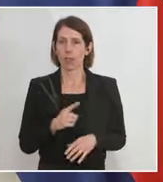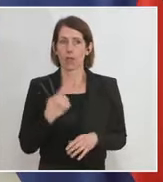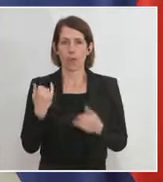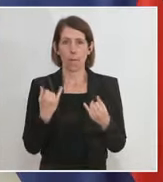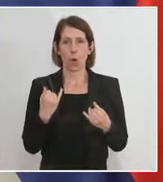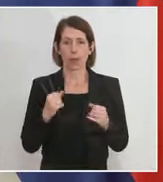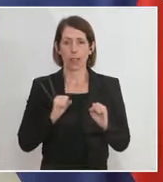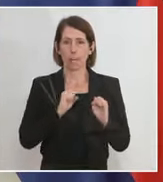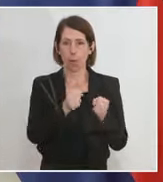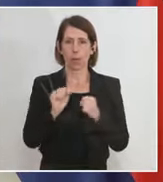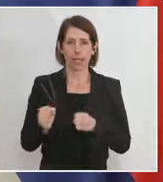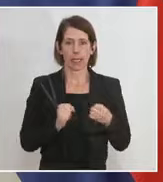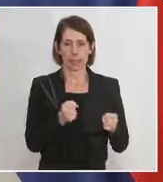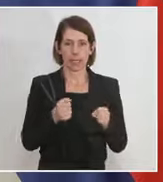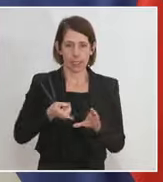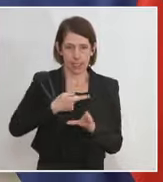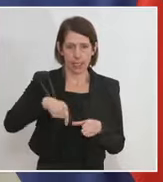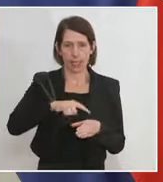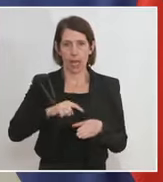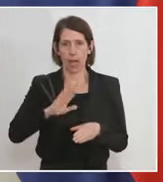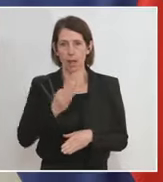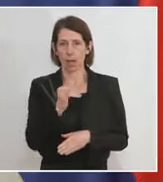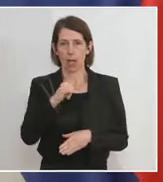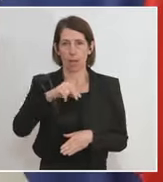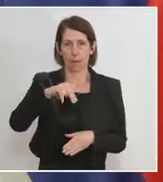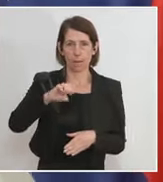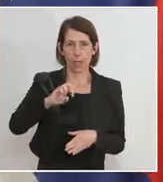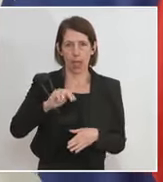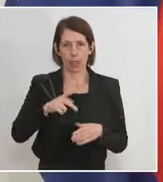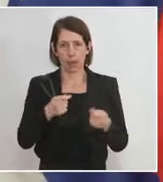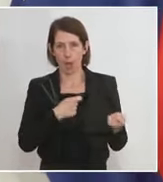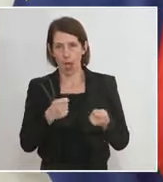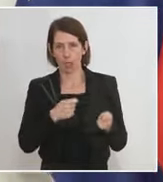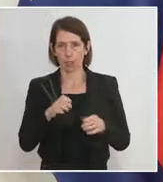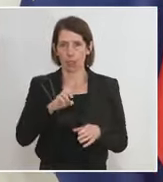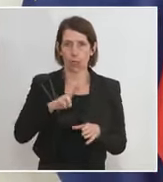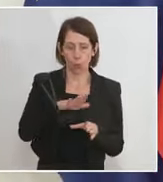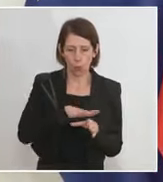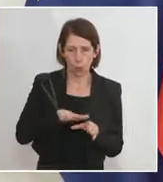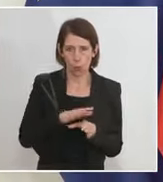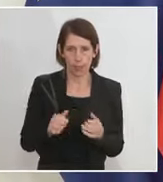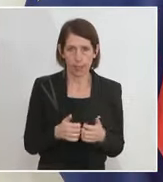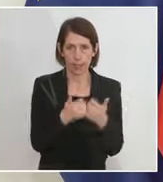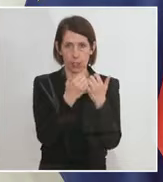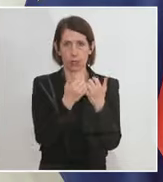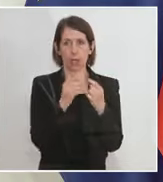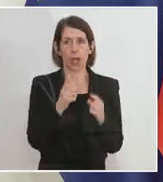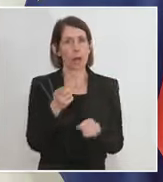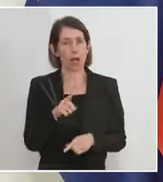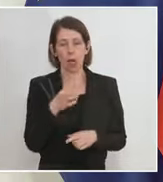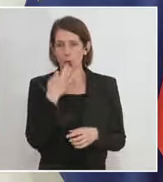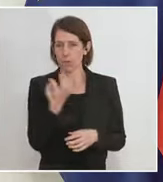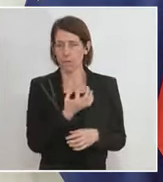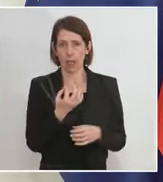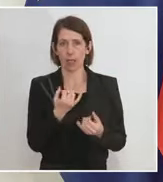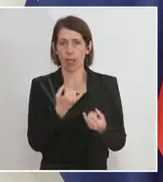dass wir die Mobilität innerhalb des Binnenmarktes, innerhalb der EU-Mitgliedstaaten herstellen, aber selbstverständlich wird sich sehr bald auch die Frage stellen, wie